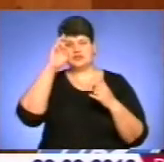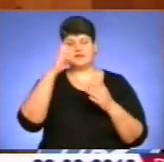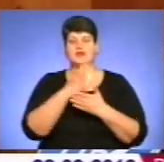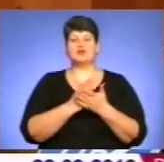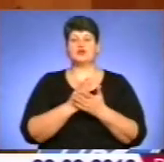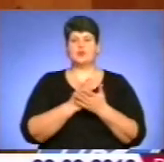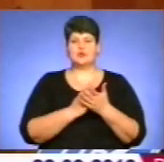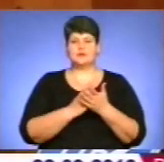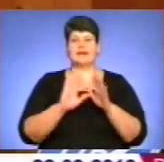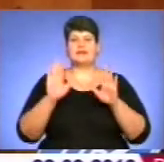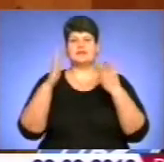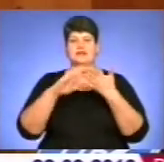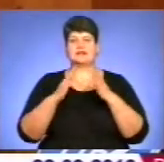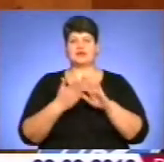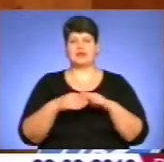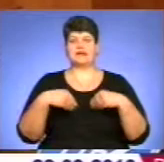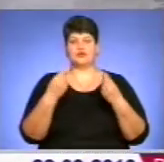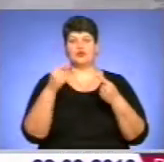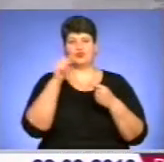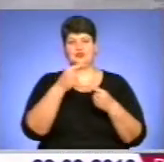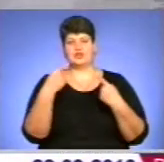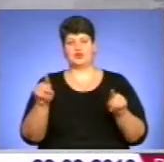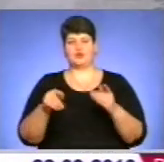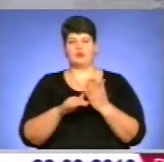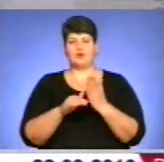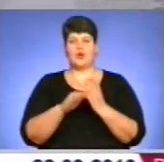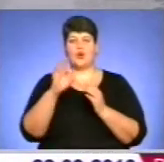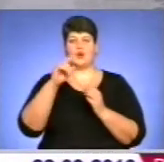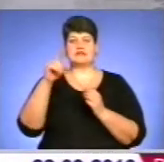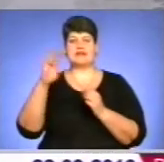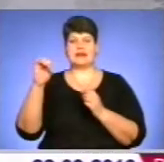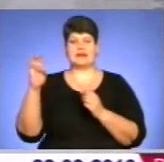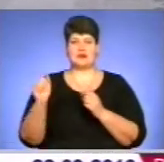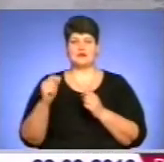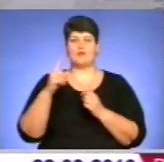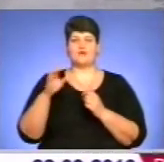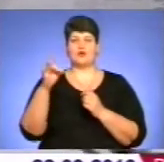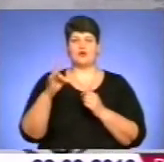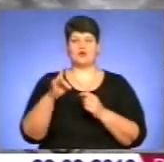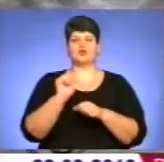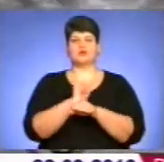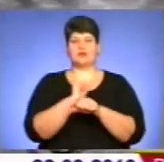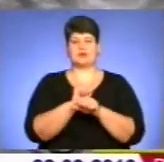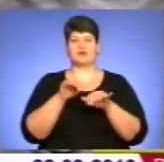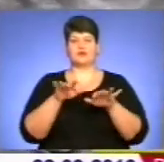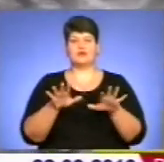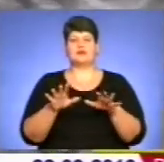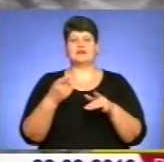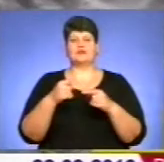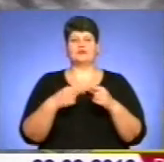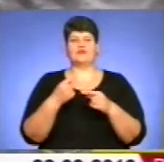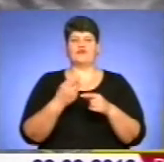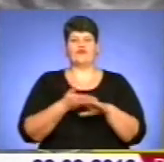ситуацій, які надають ту чи іншу допомогу. Озерні з Борівського району рух машин призупинили через важковаговий